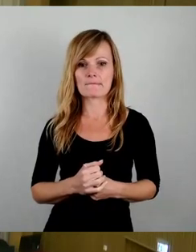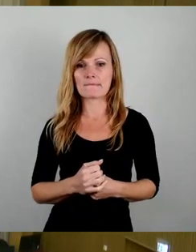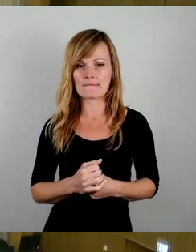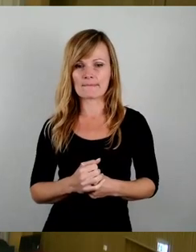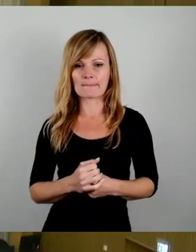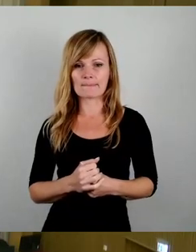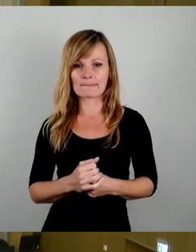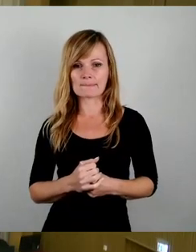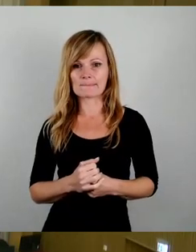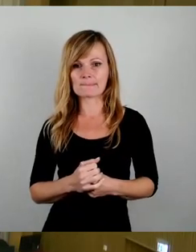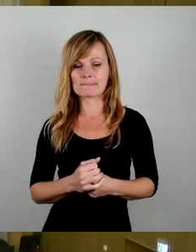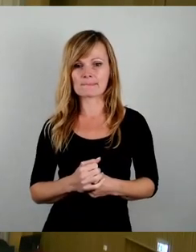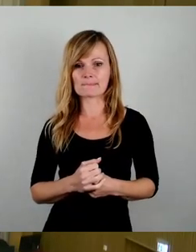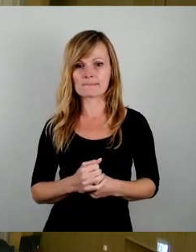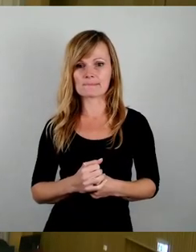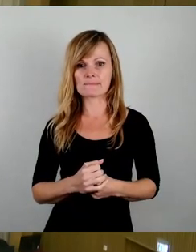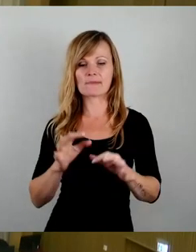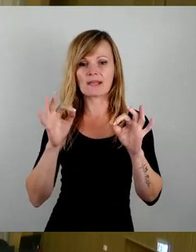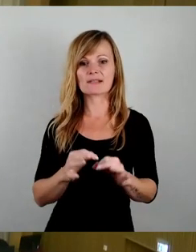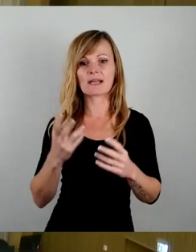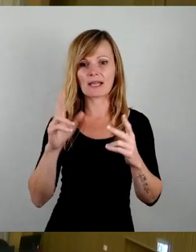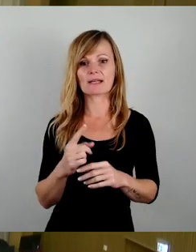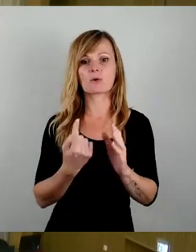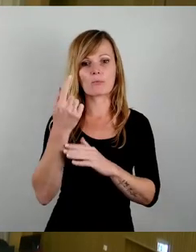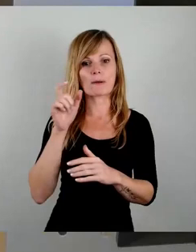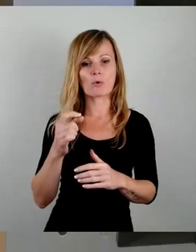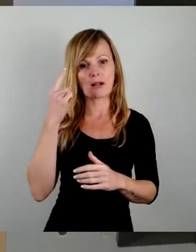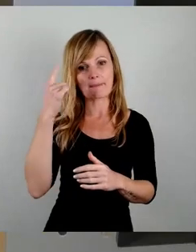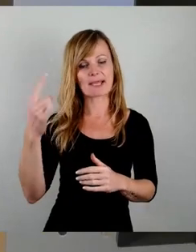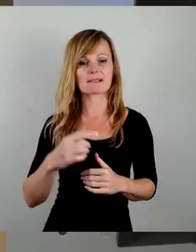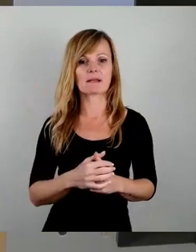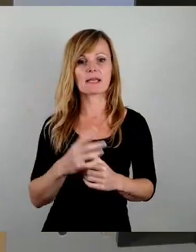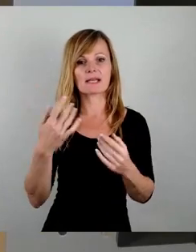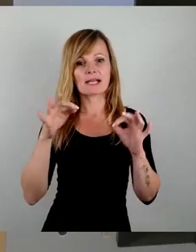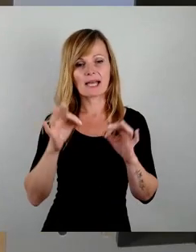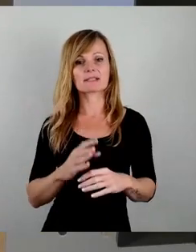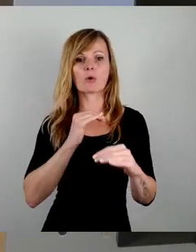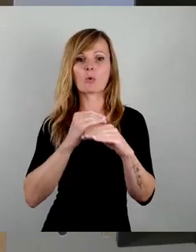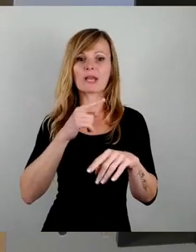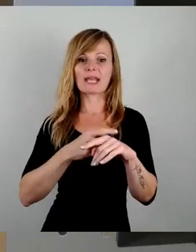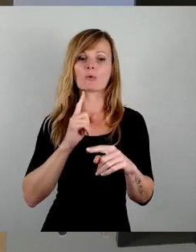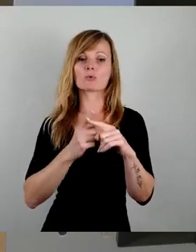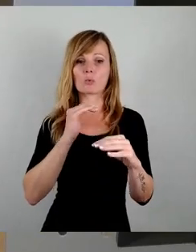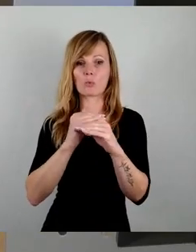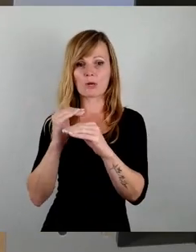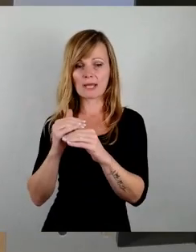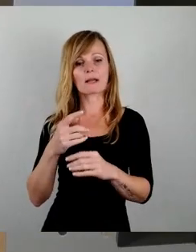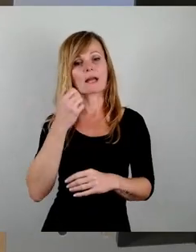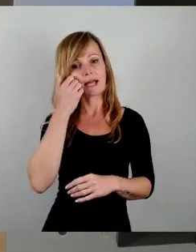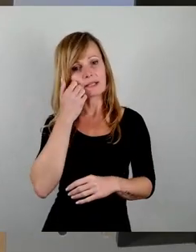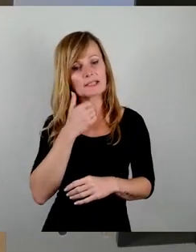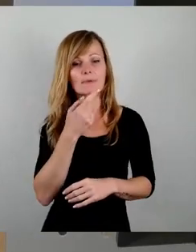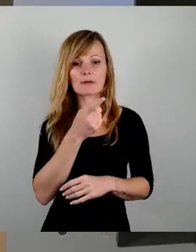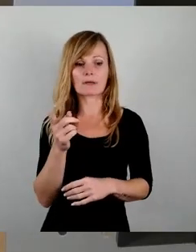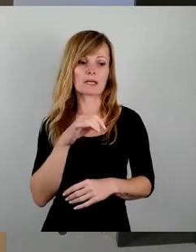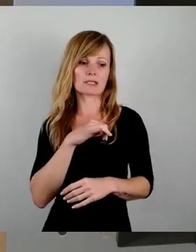Sehr geehrter Herr Oberbürgermeister, sehr geehrte Kolleginnen und Kollegen, liebe interessierte Bürgerinnen